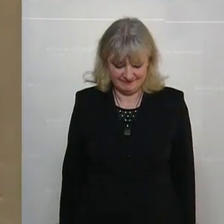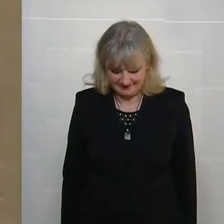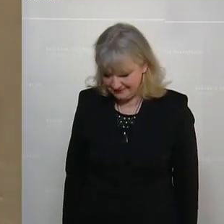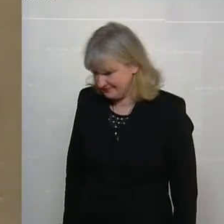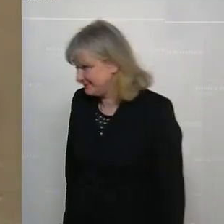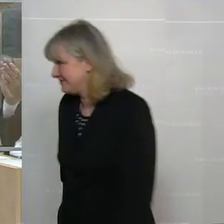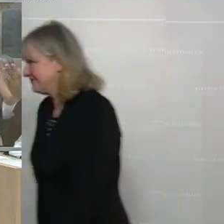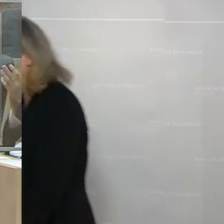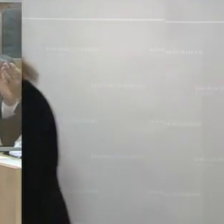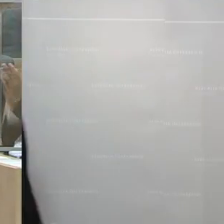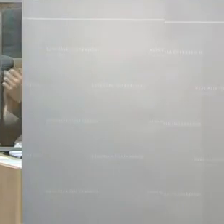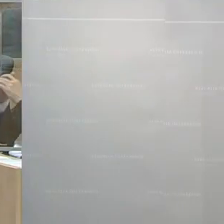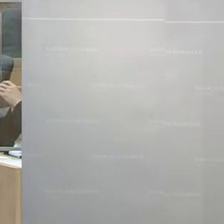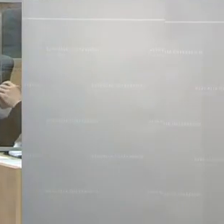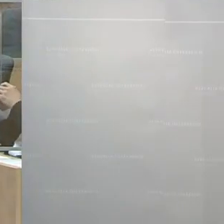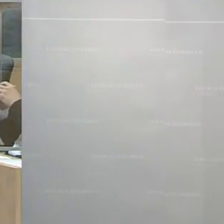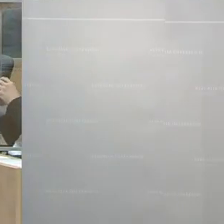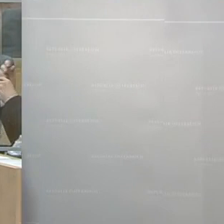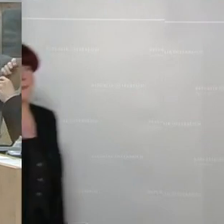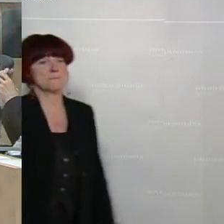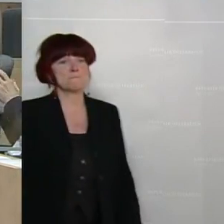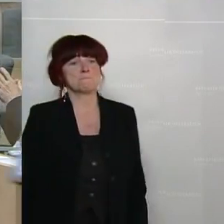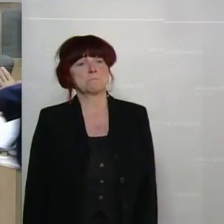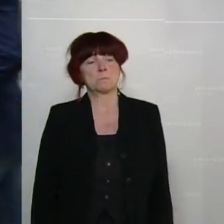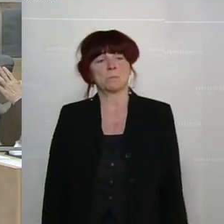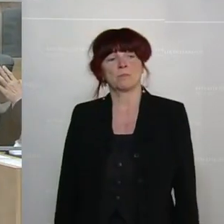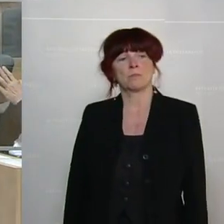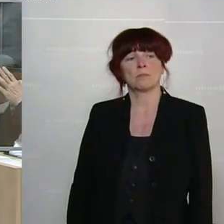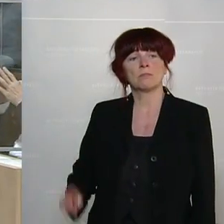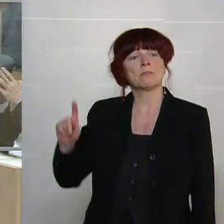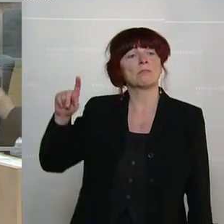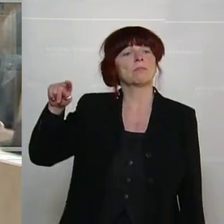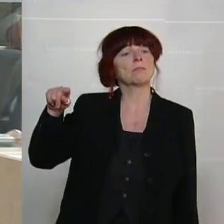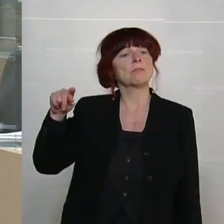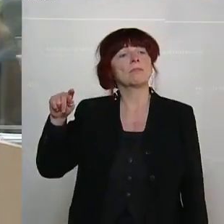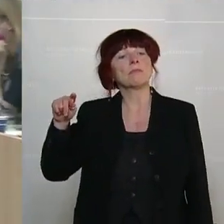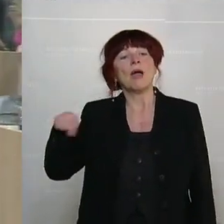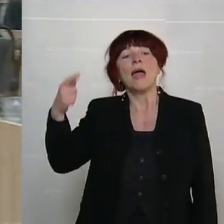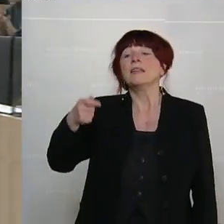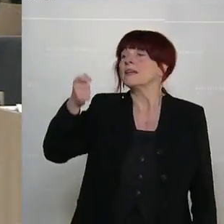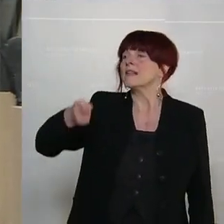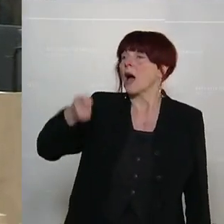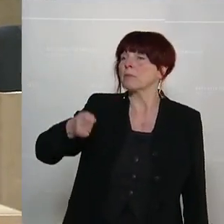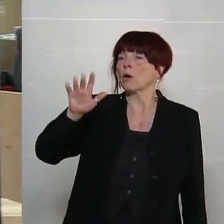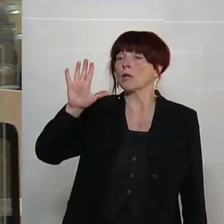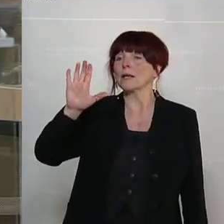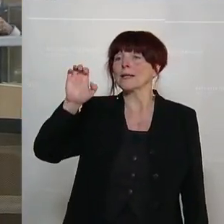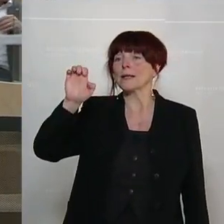Sagt Josef Schellhorn von den Neos. Das Gesetz wird eine Ablösung. Schmied sei es über Vorstanden möglich, machen besser heute als morgen. Fordert